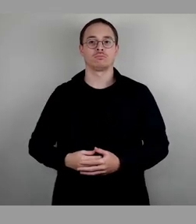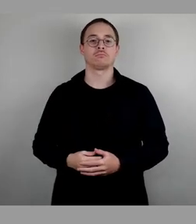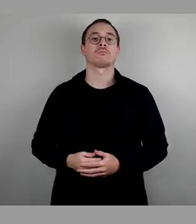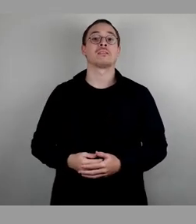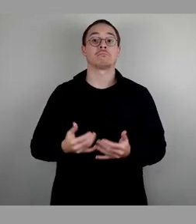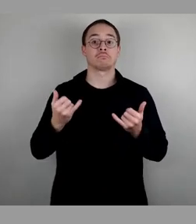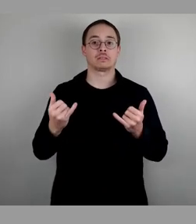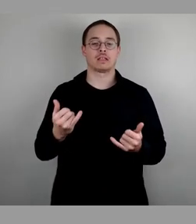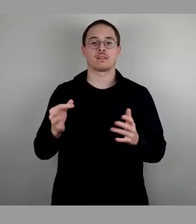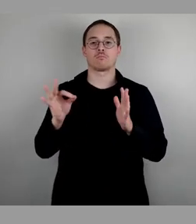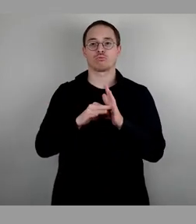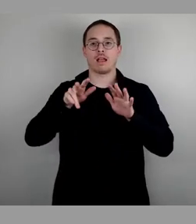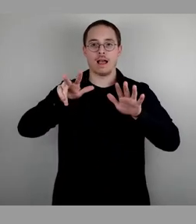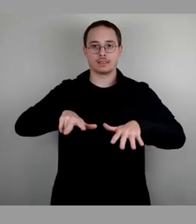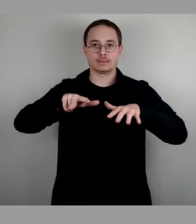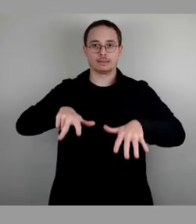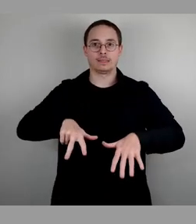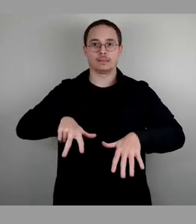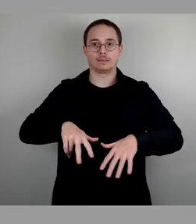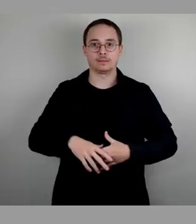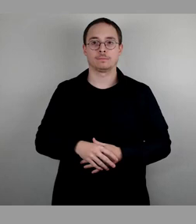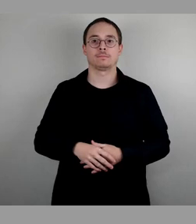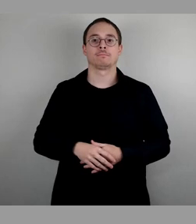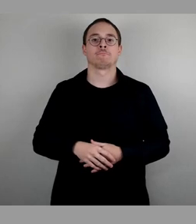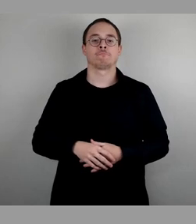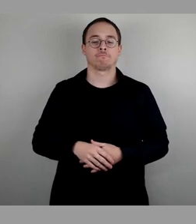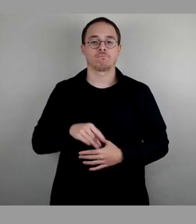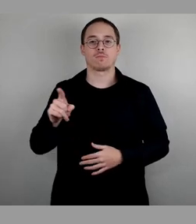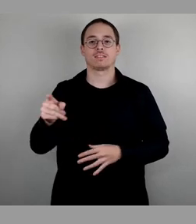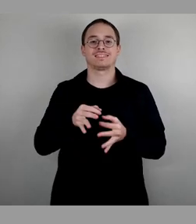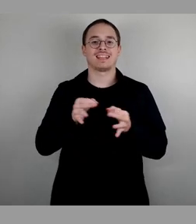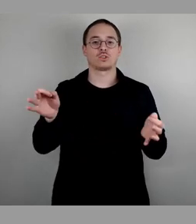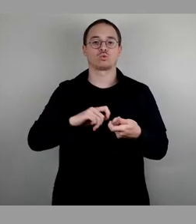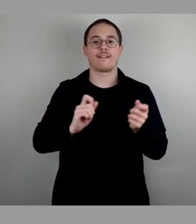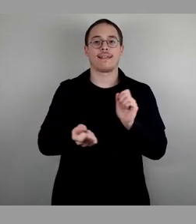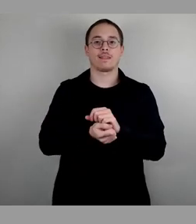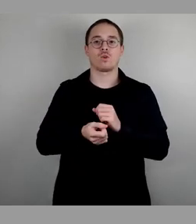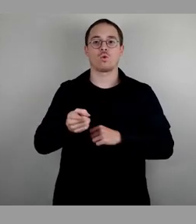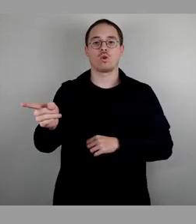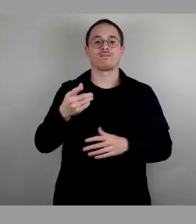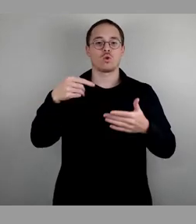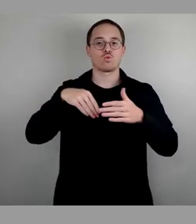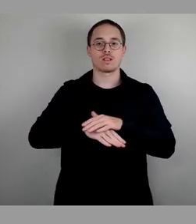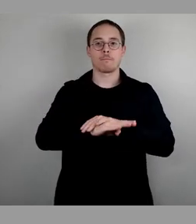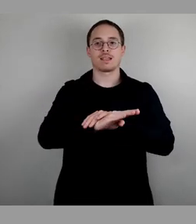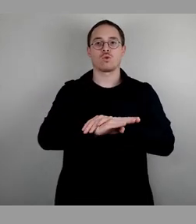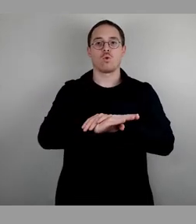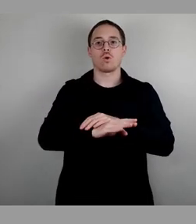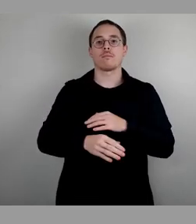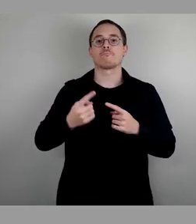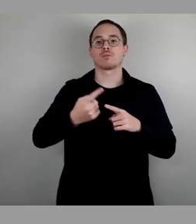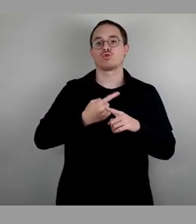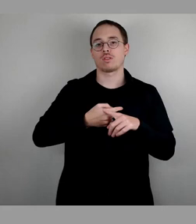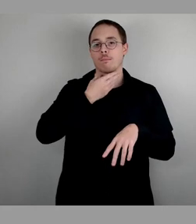Top 18. Satzung, Änderung, Unterbringung, besondere Bedarfsgruppen. Wer hier seine Zustimmung geben